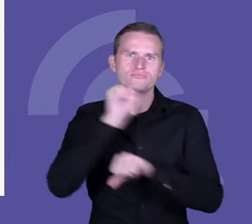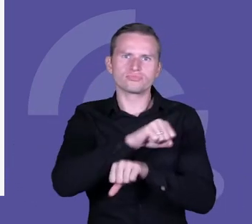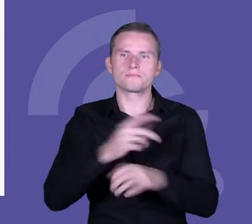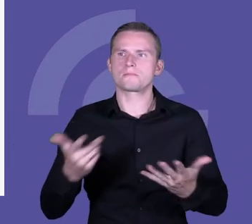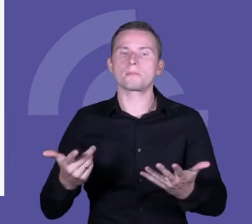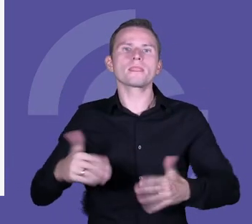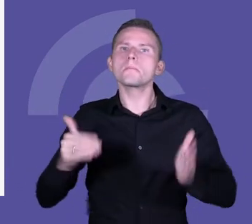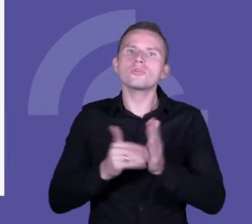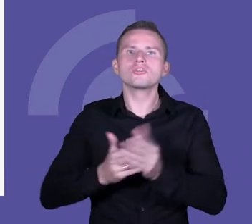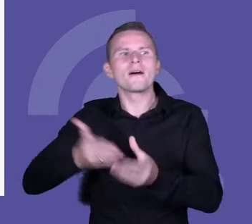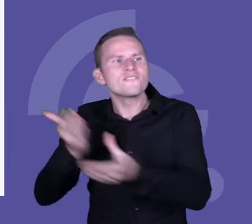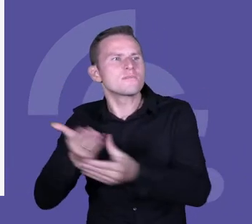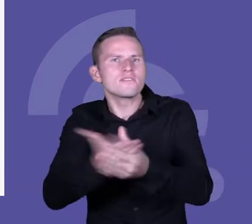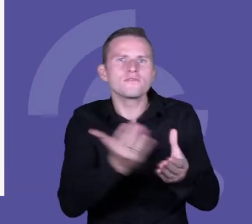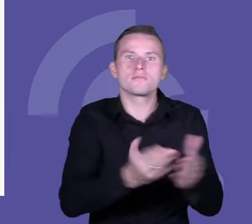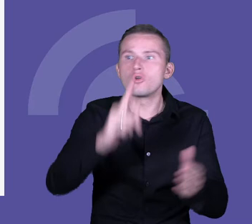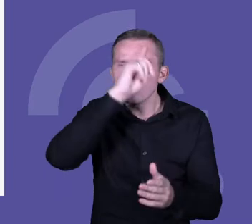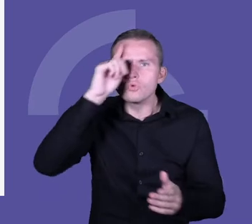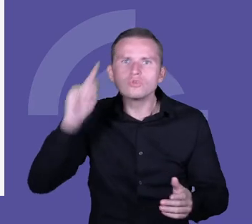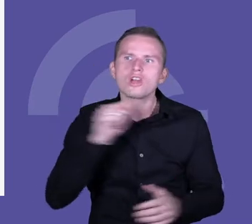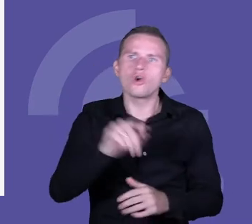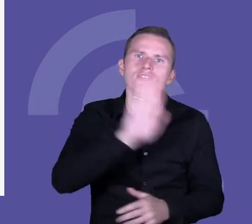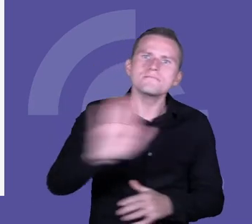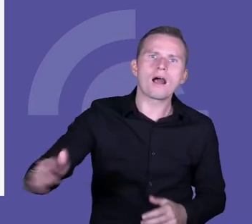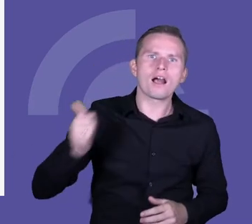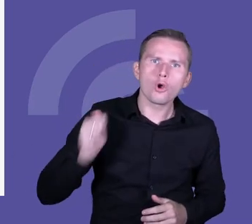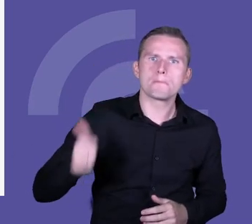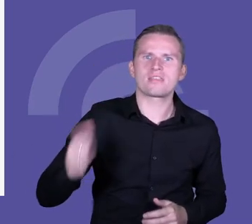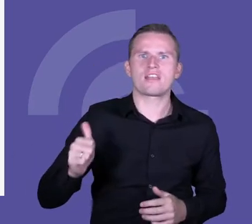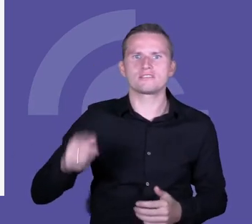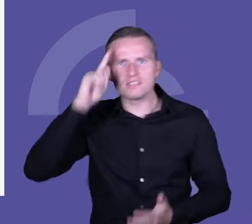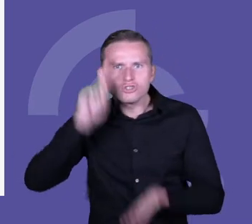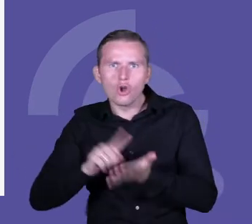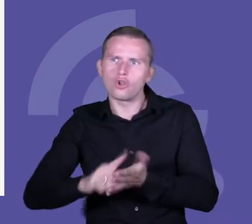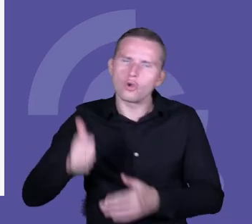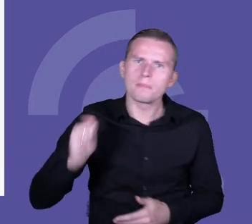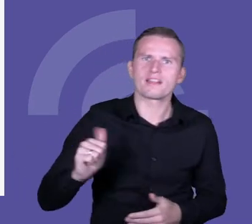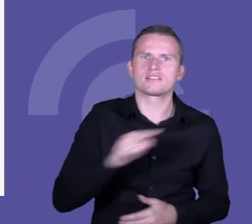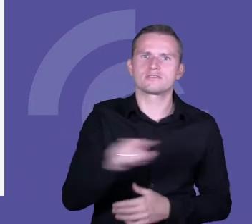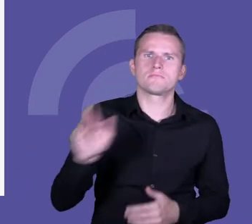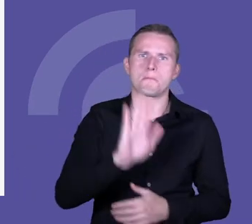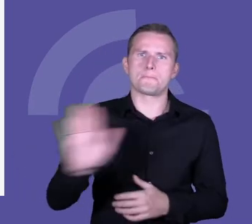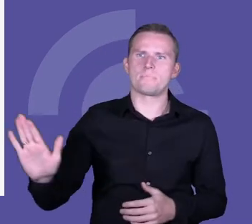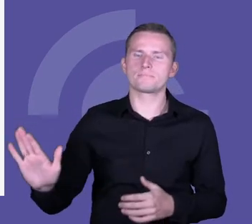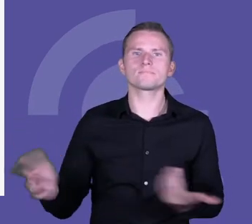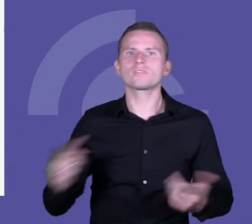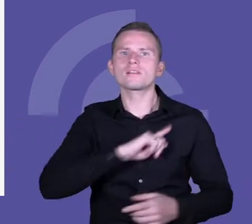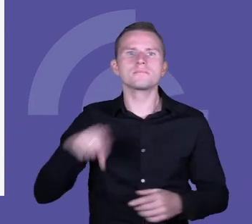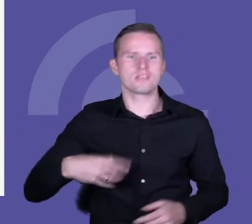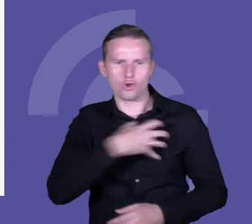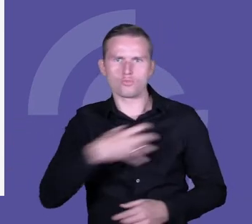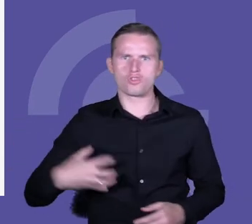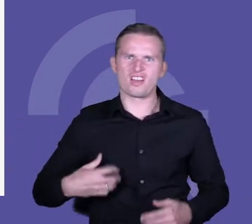potrzebujemy ludzi, którzy mają te kompetencje, tak? Potrzebujemy takich ludzi, żeby nasza gospodarka była konkurencyjna,